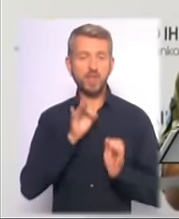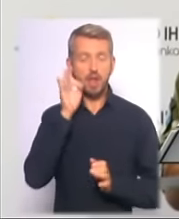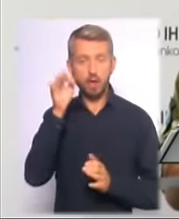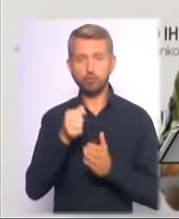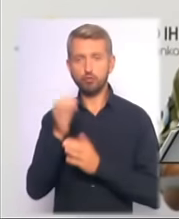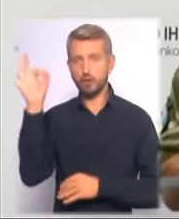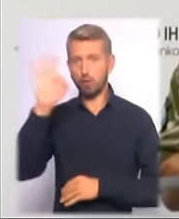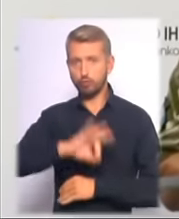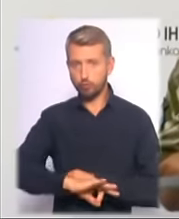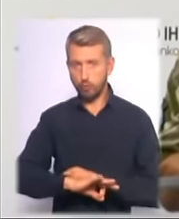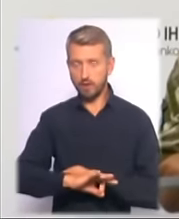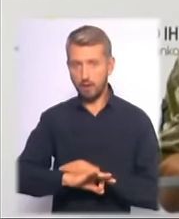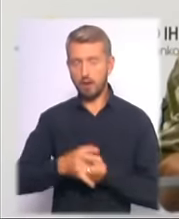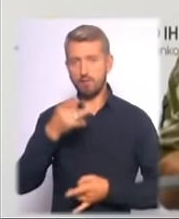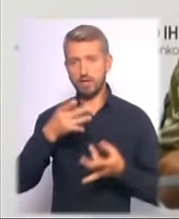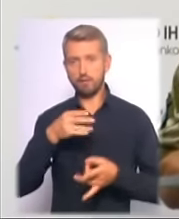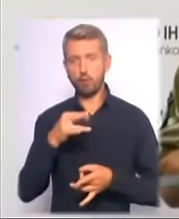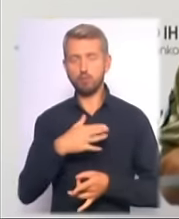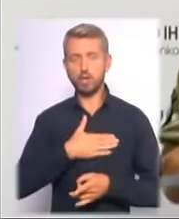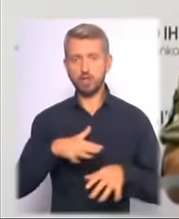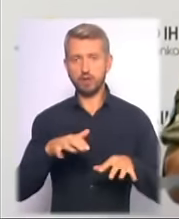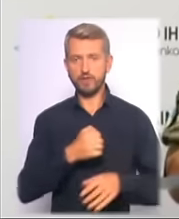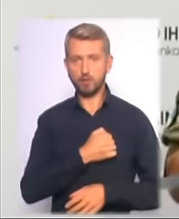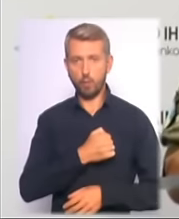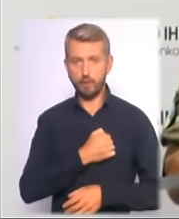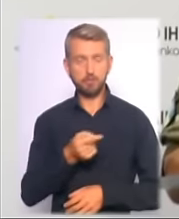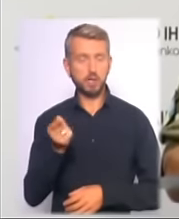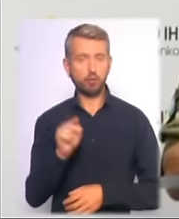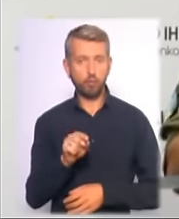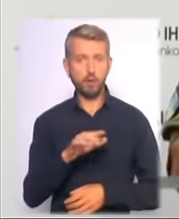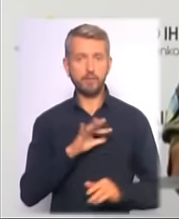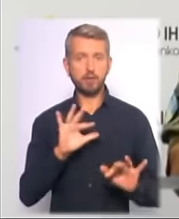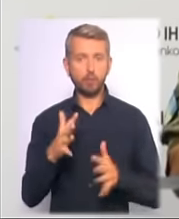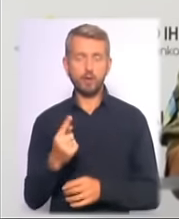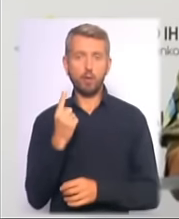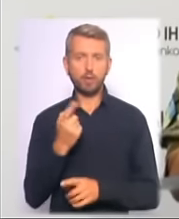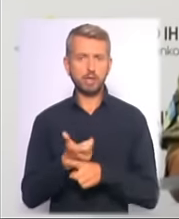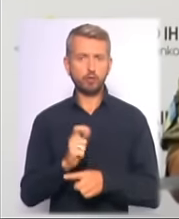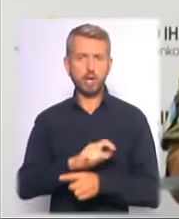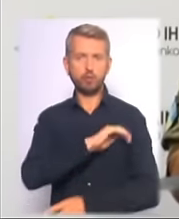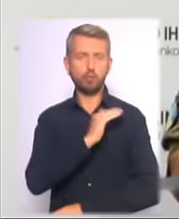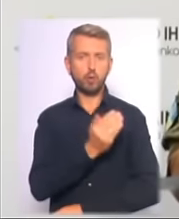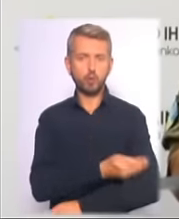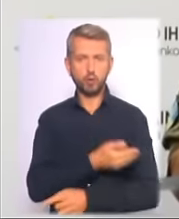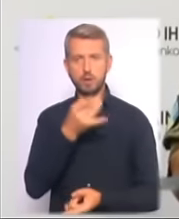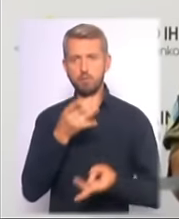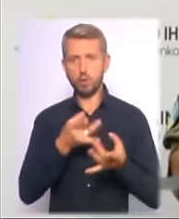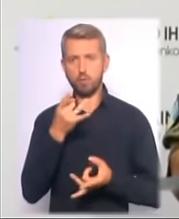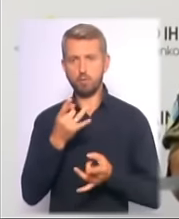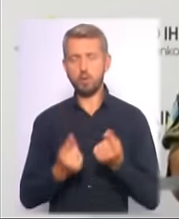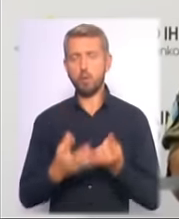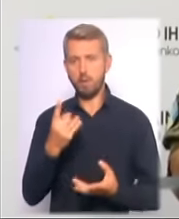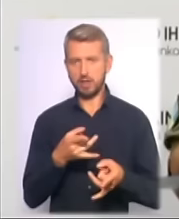сонця вели вогонь по наших військових. При цьому відбувся один достатньо потужний мінометний обстріл.